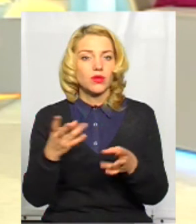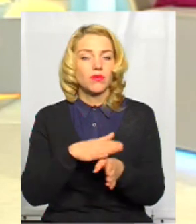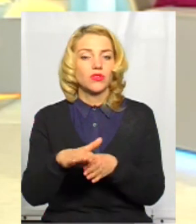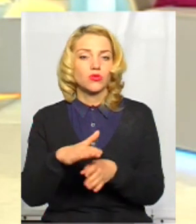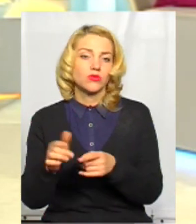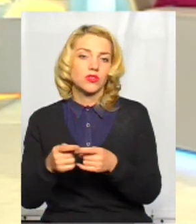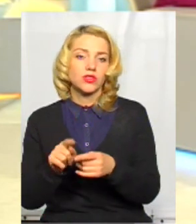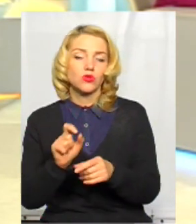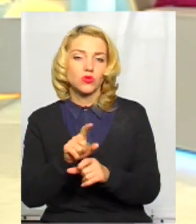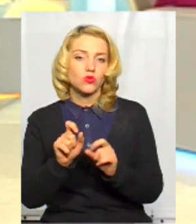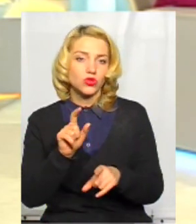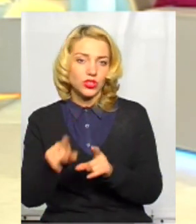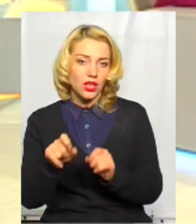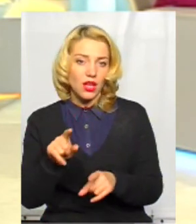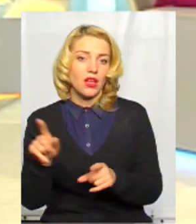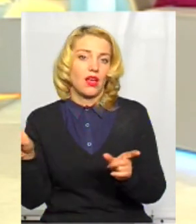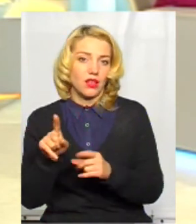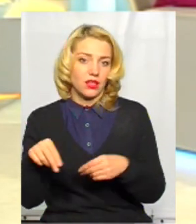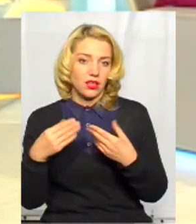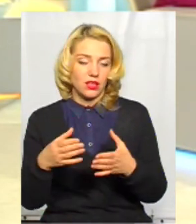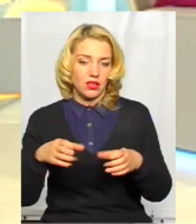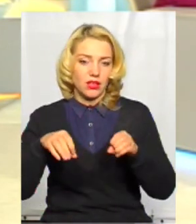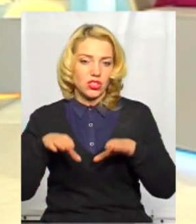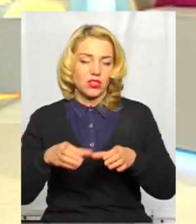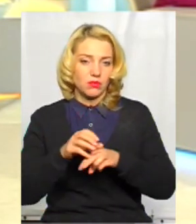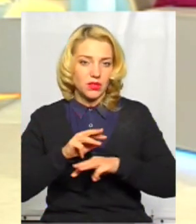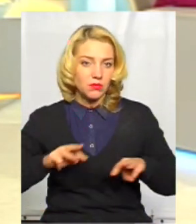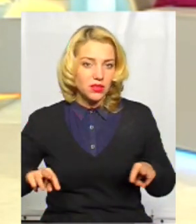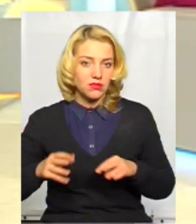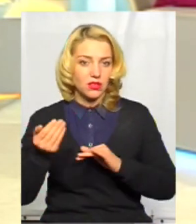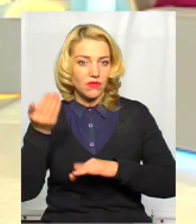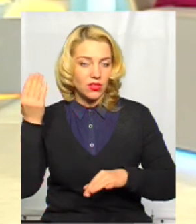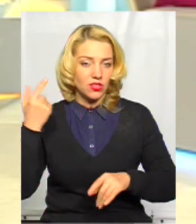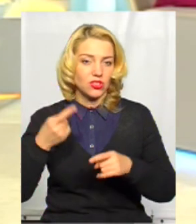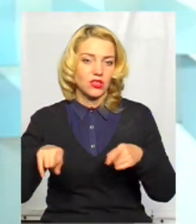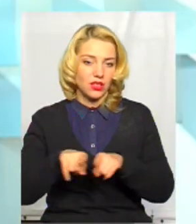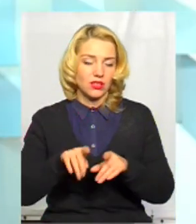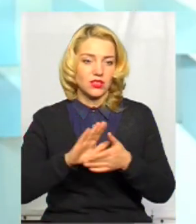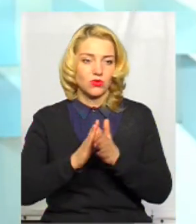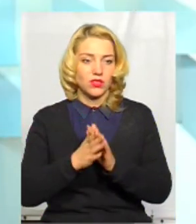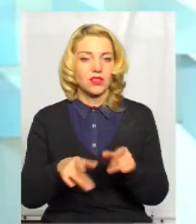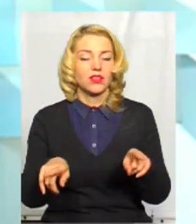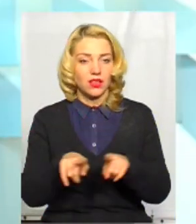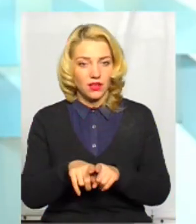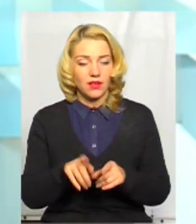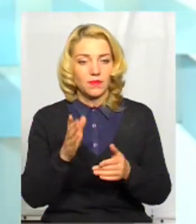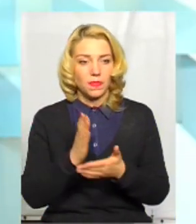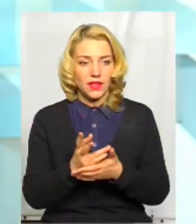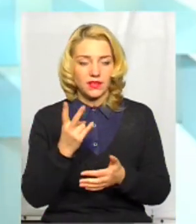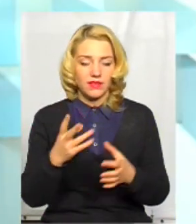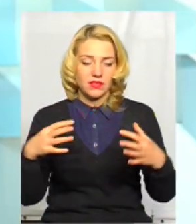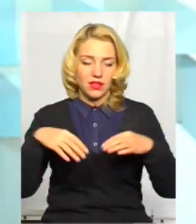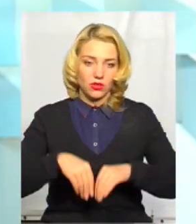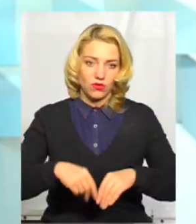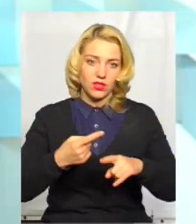доручення, ті рішення, які були прийняті Кабінетом міністрів раніше. Тому ситуація сьогодні саме такою. Є дві складові,